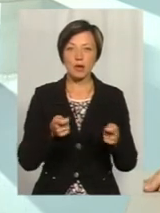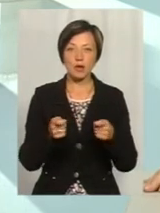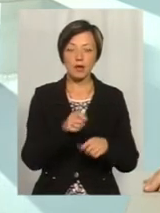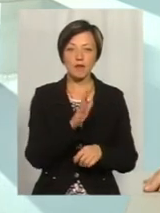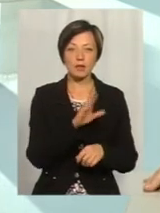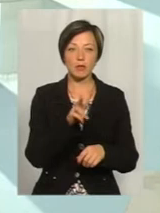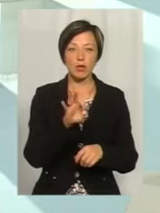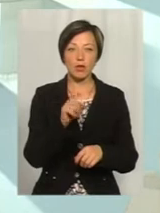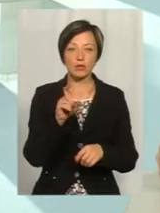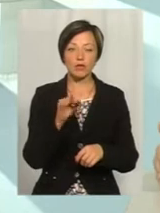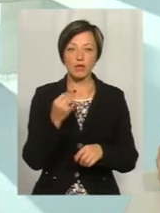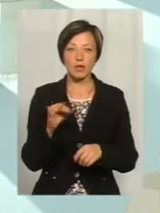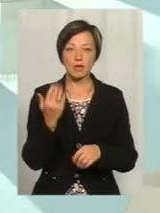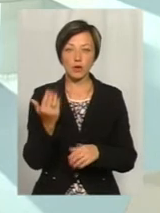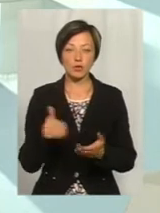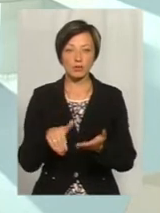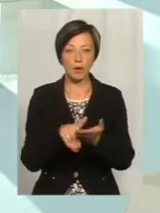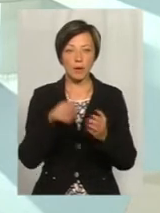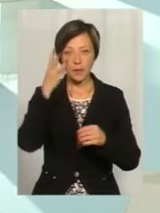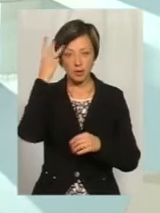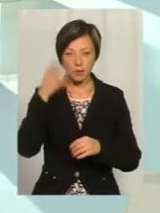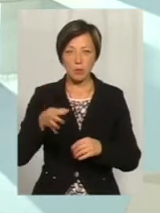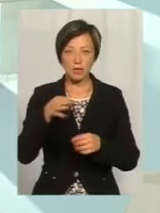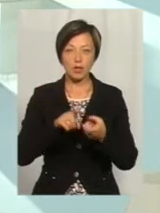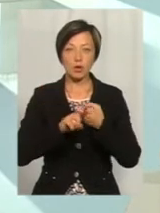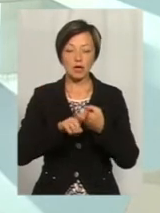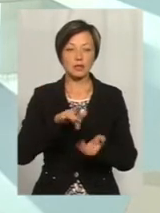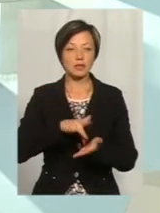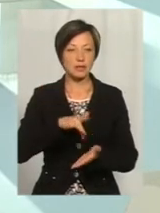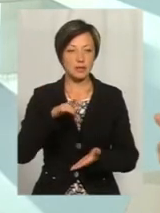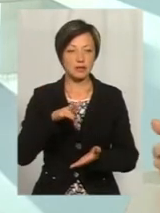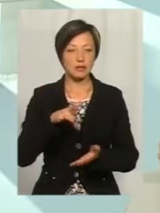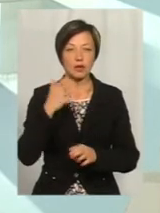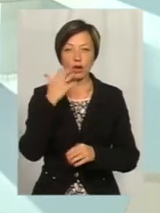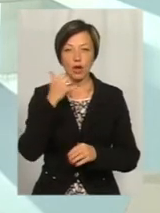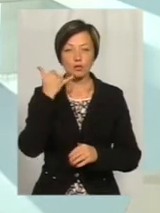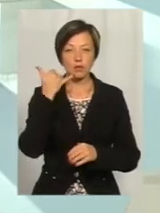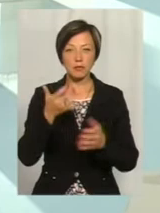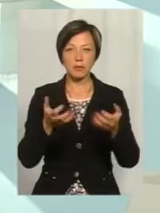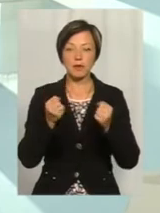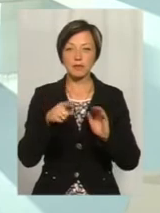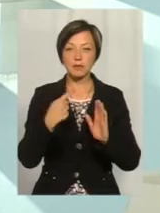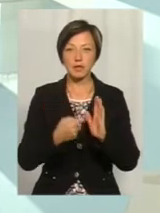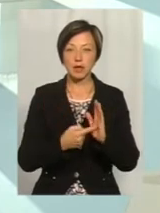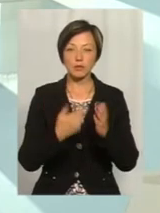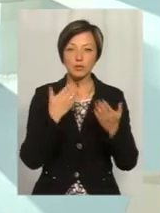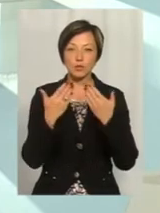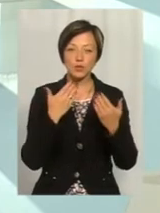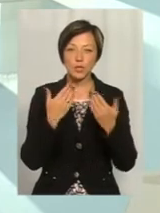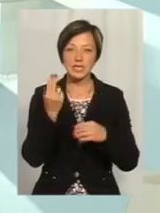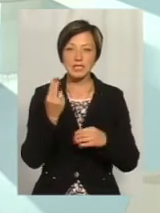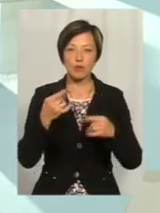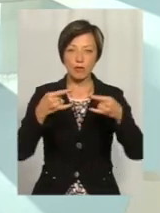Лозовим. Саме за його сприяння Хмельницький обласний контактний центр на гарячу лінію приймав ще запитання, які стосуються цифрового